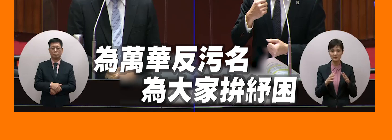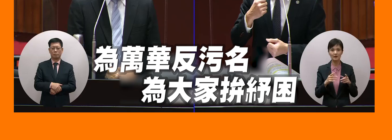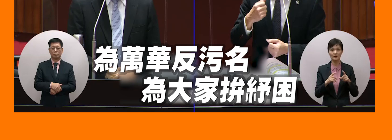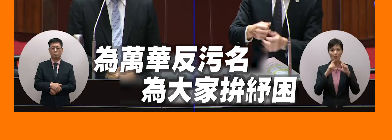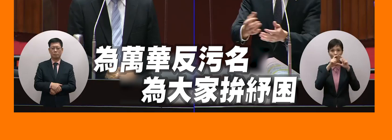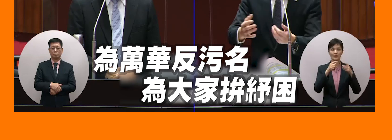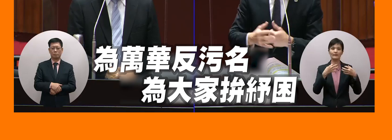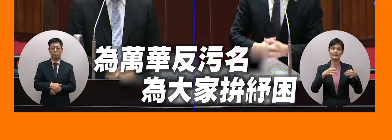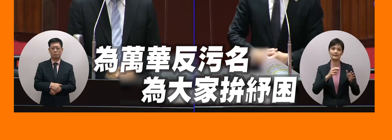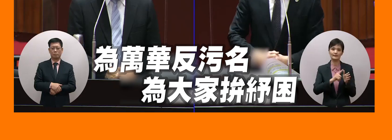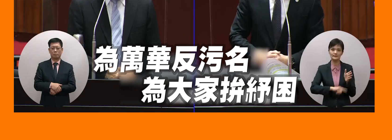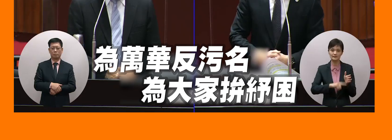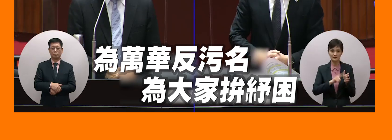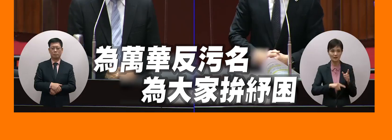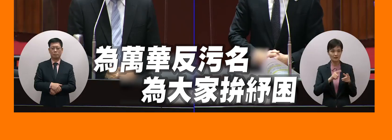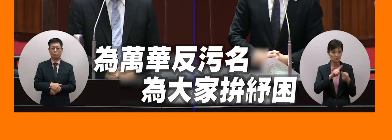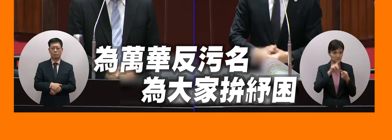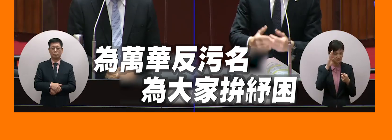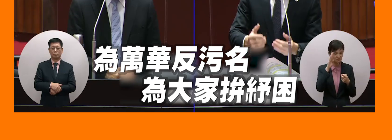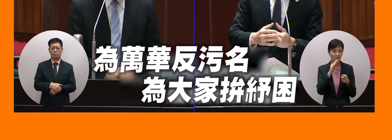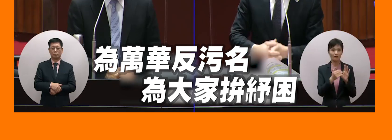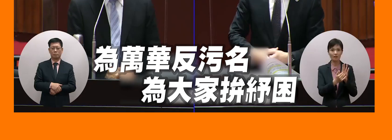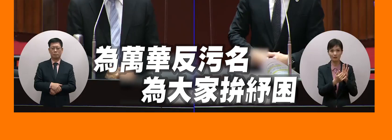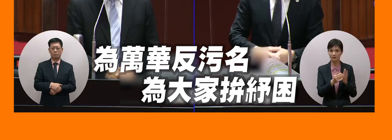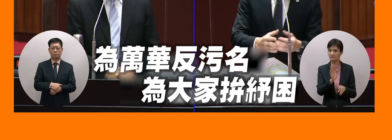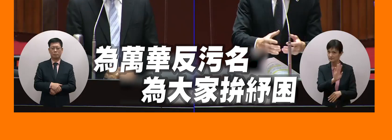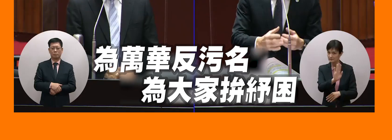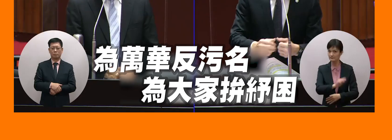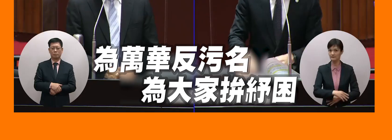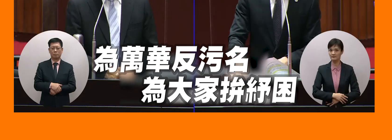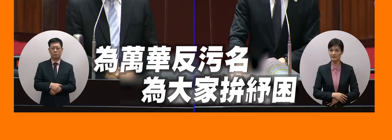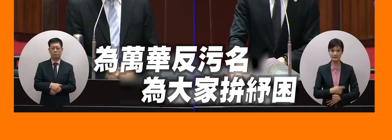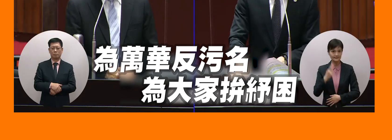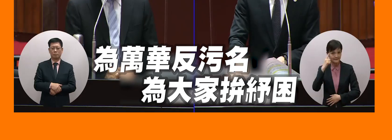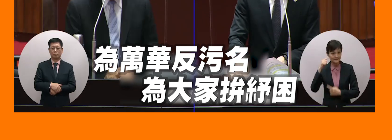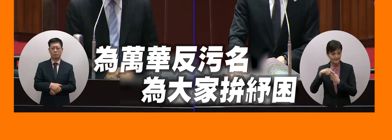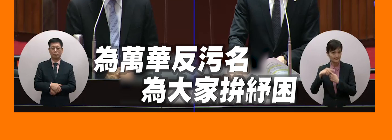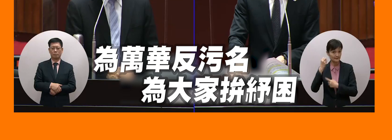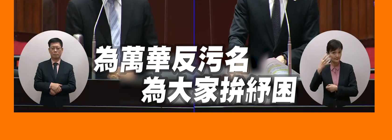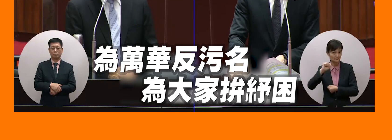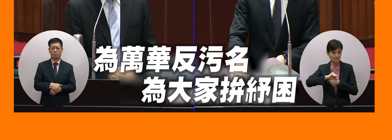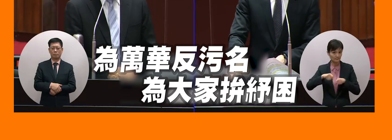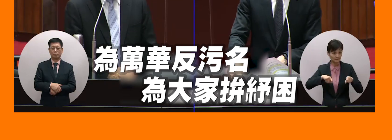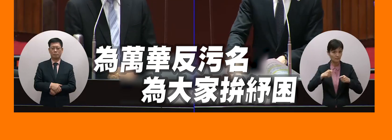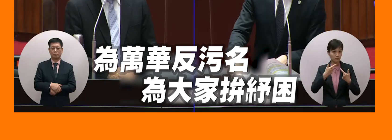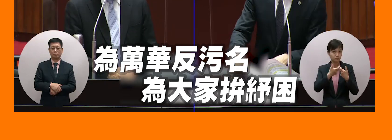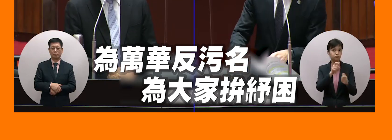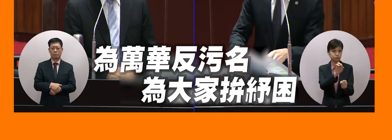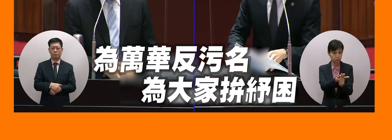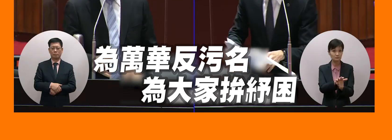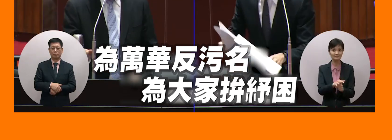你就補了這可以做所以說新的方案來補助這些人感謝感謝一定